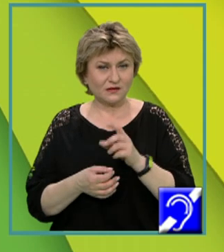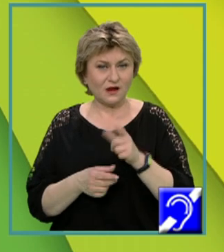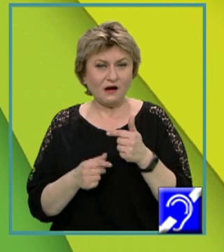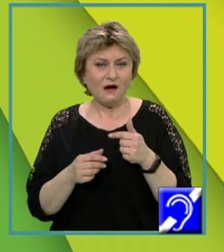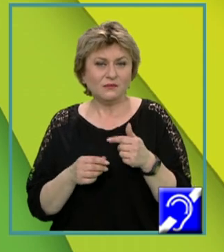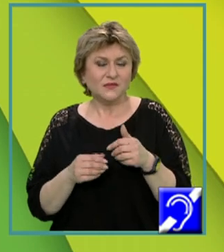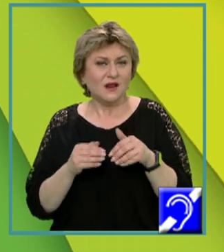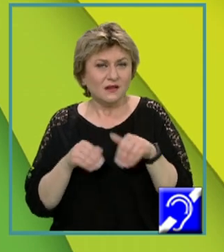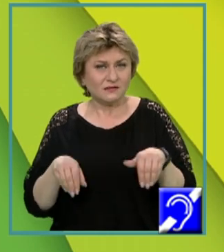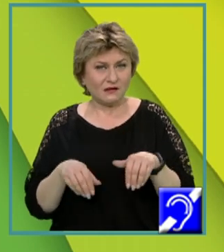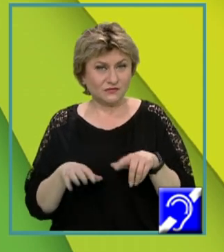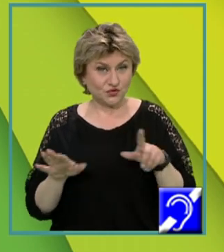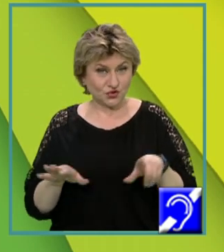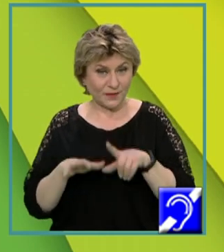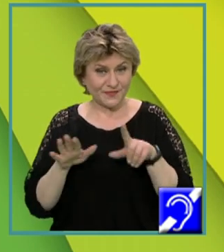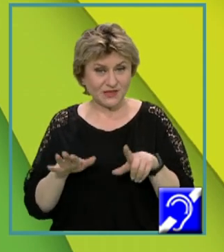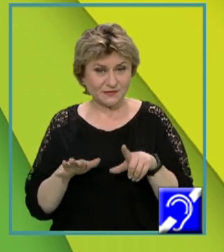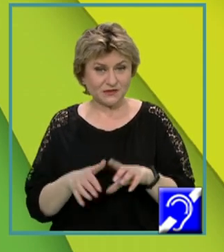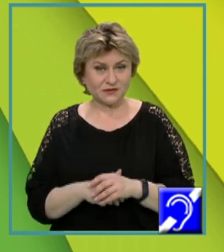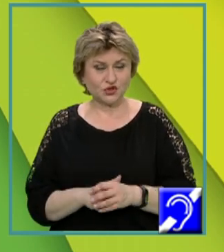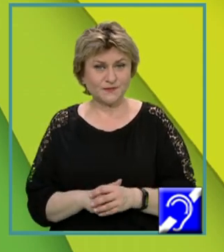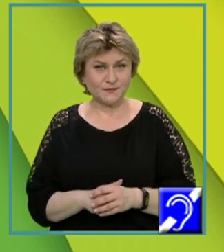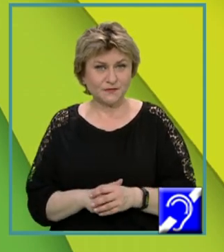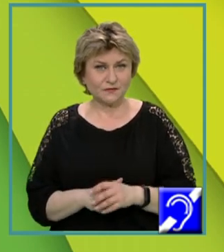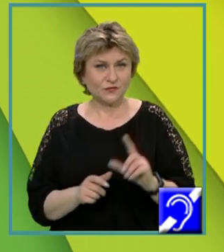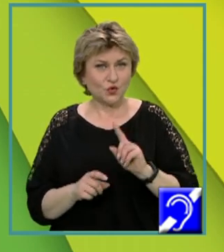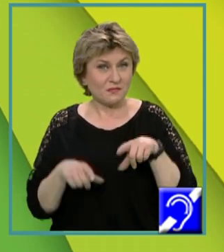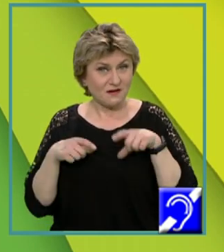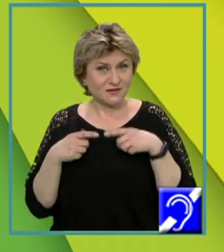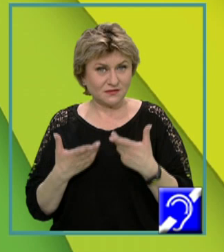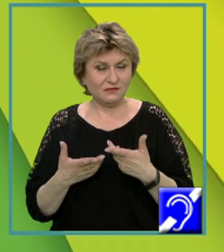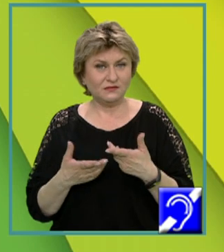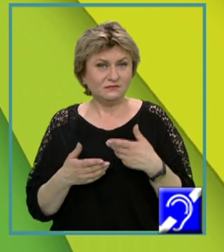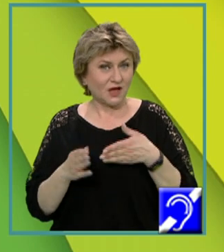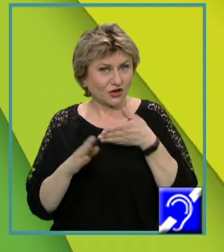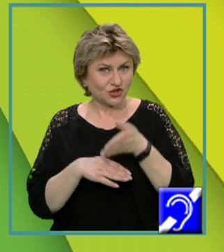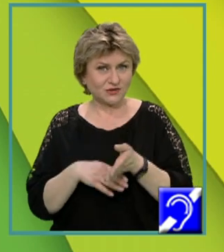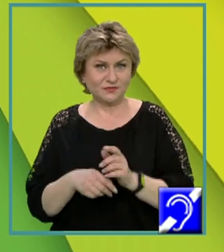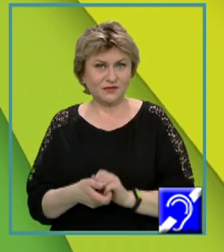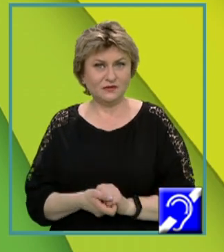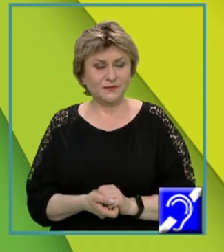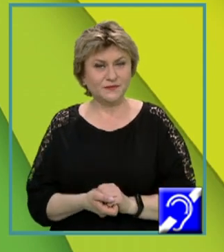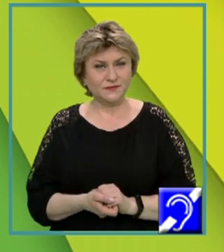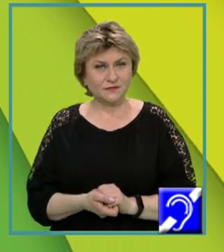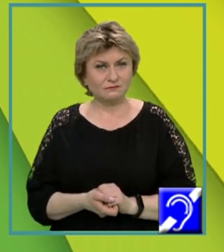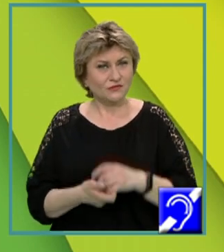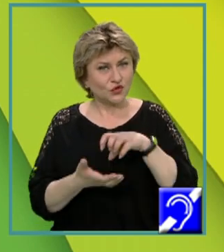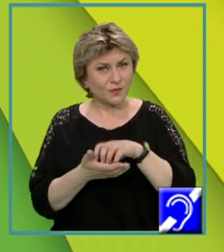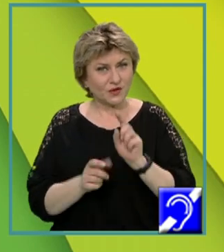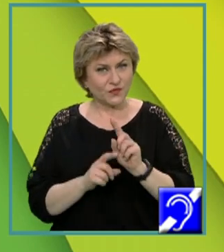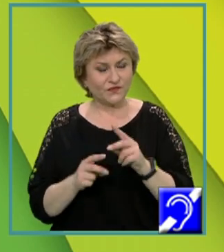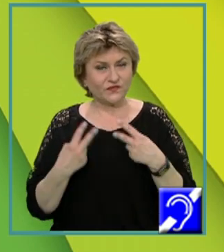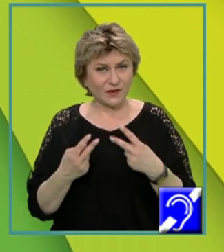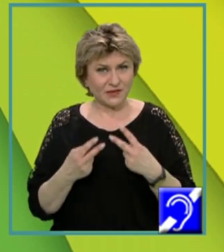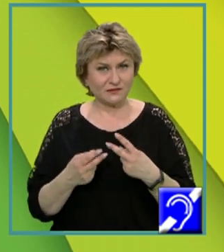linia 17 nu mai este accesibilă. Domeniul său de